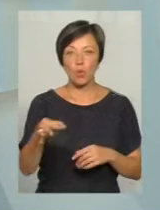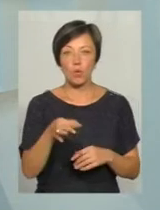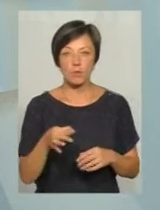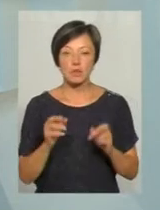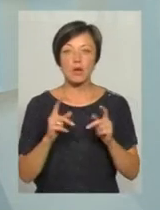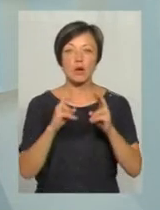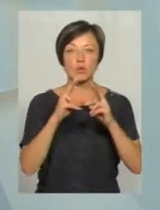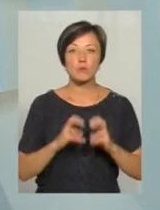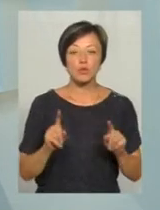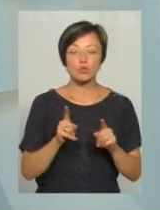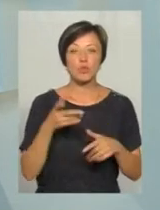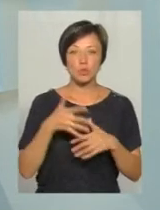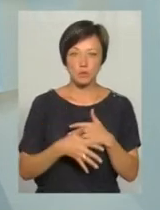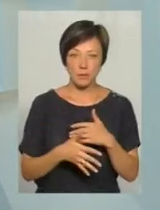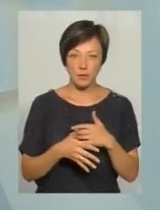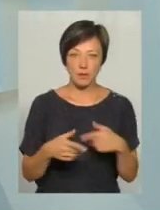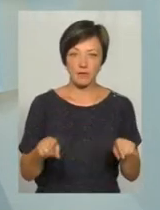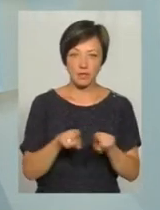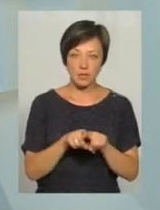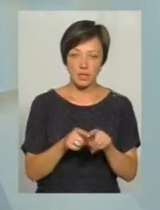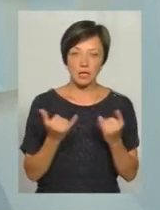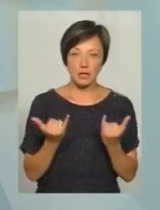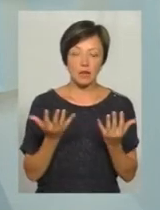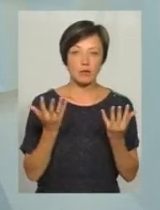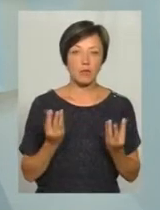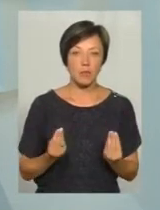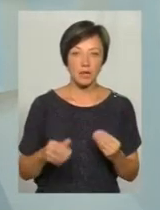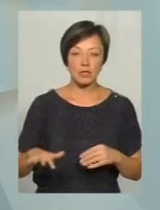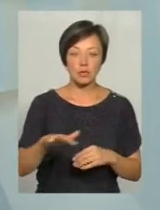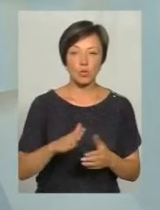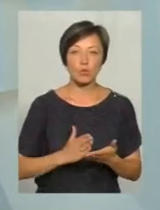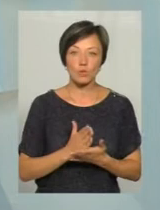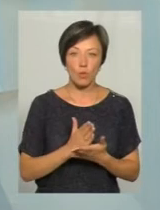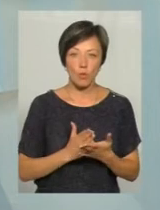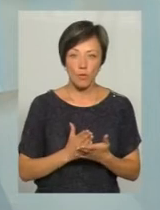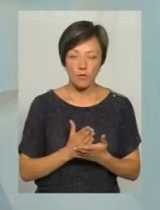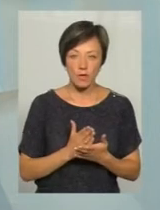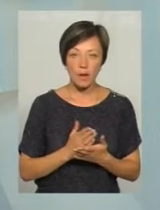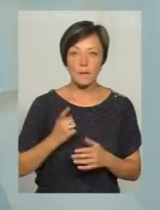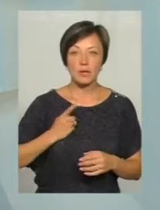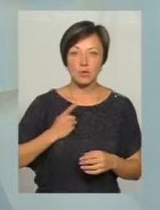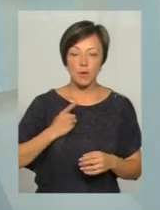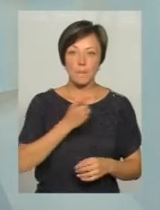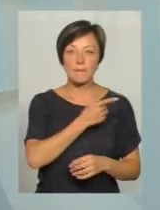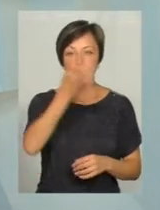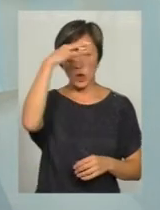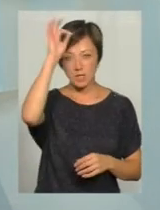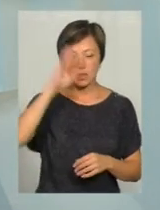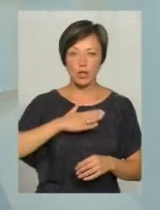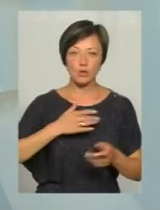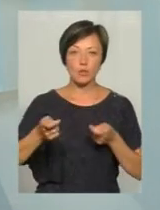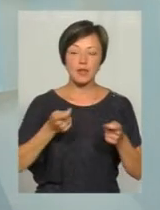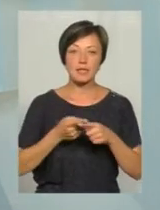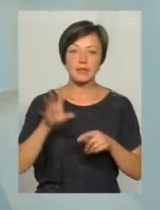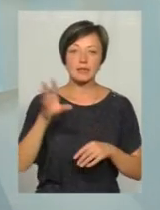розібратися, щоб ми розуміли все ж таки? На даний момент територія обслуговування, там де патрулюють патрульні поліцейські наші управління, це